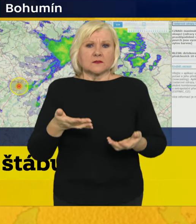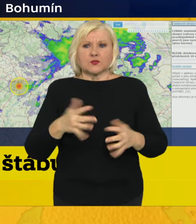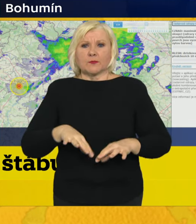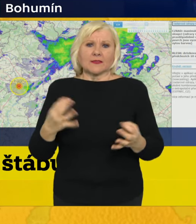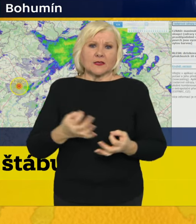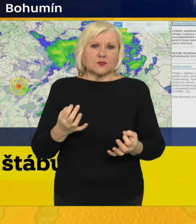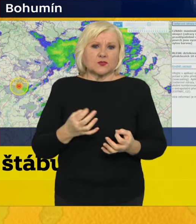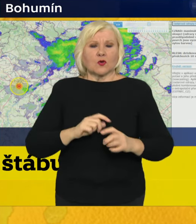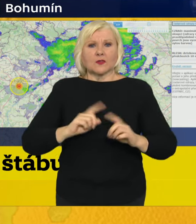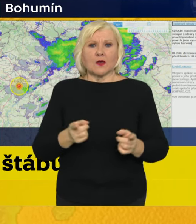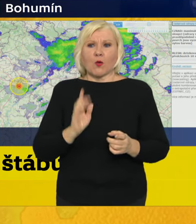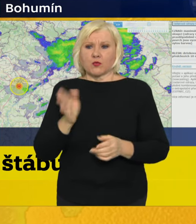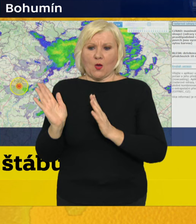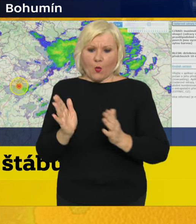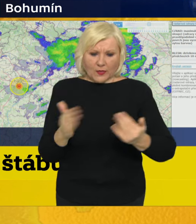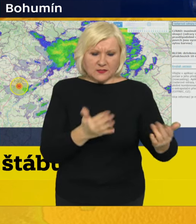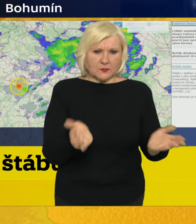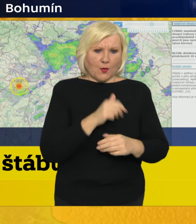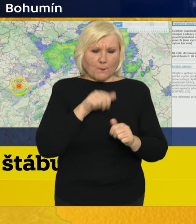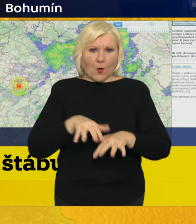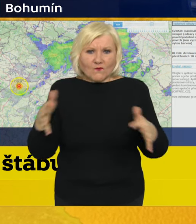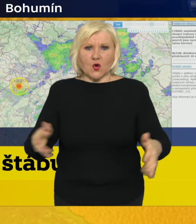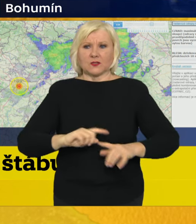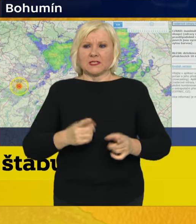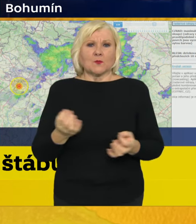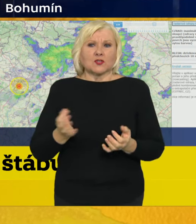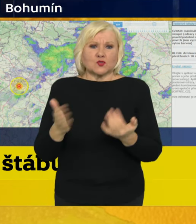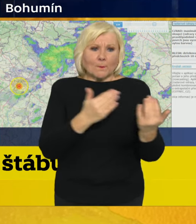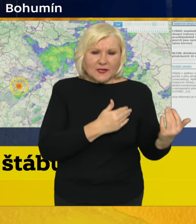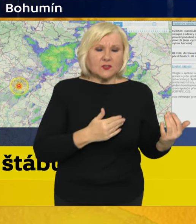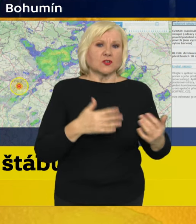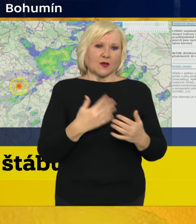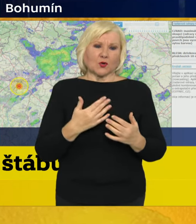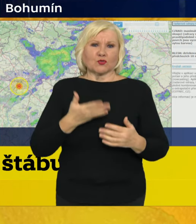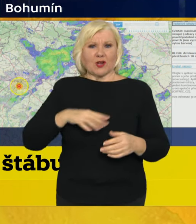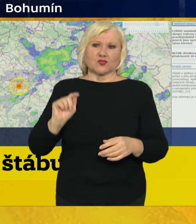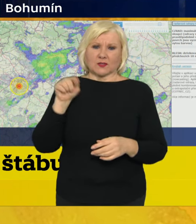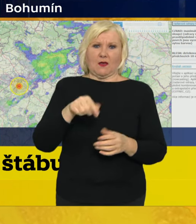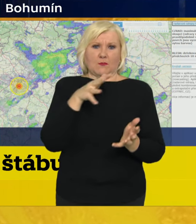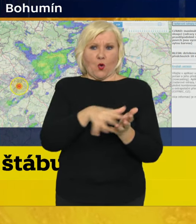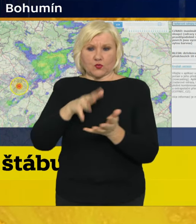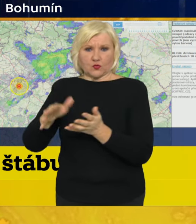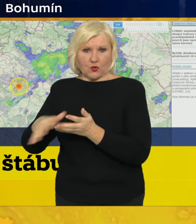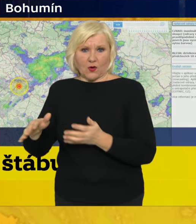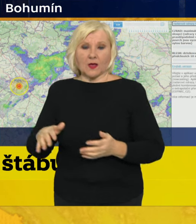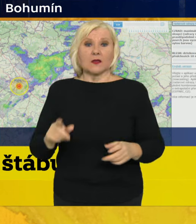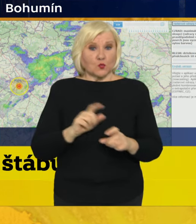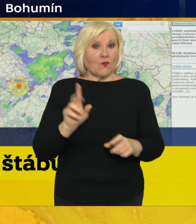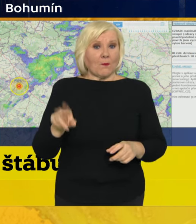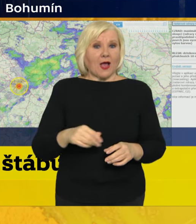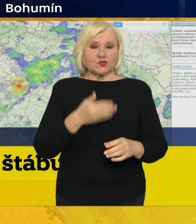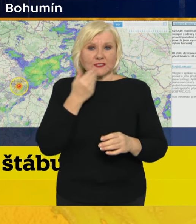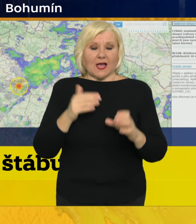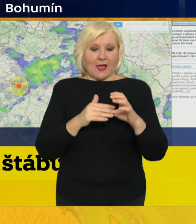odstraňování povodní nebo některých věcích, tak aby Česká geologická služba, která je v plné pohotovosti,